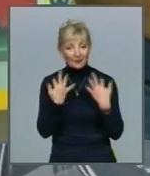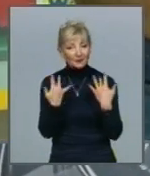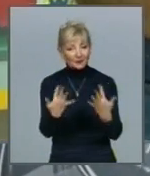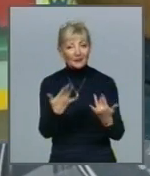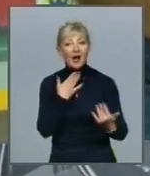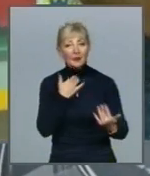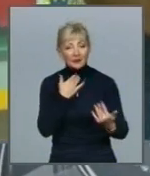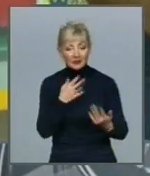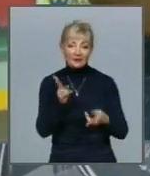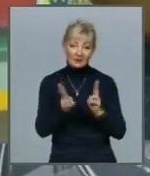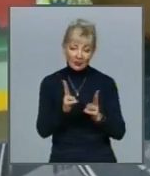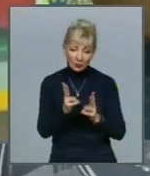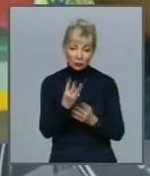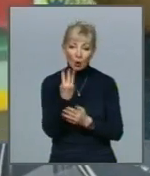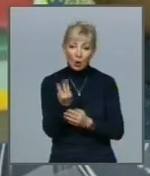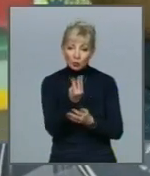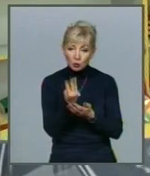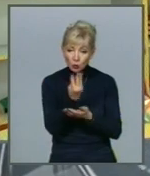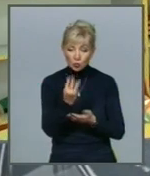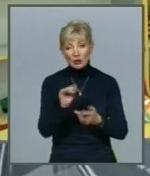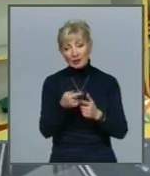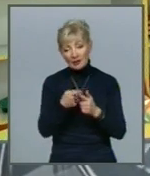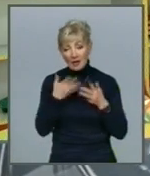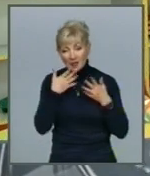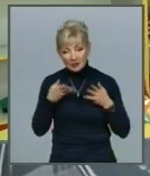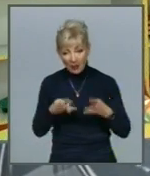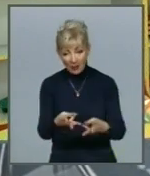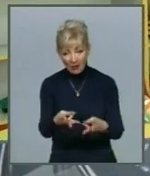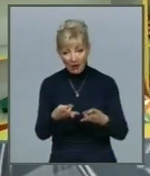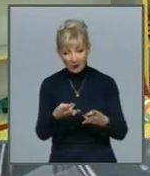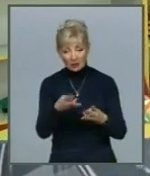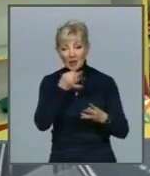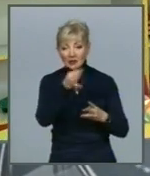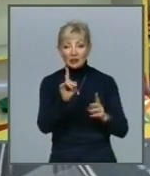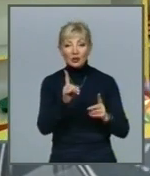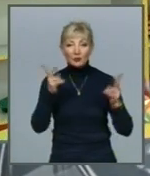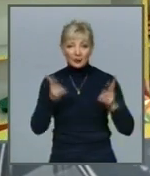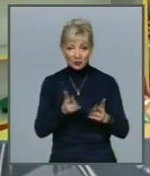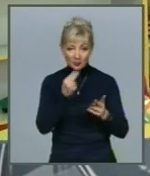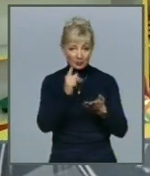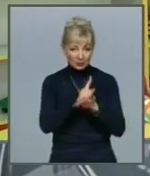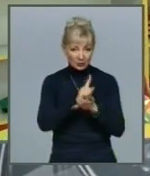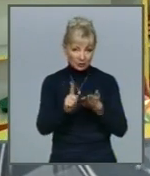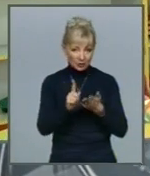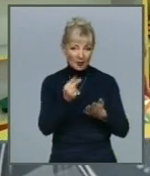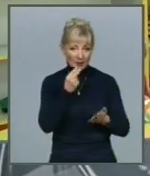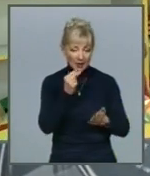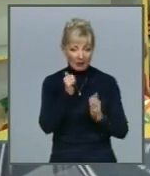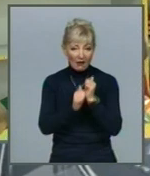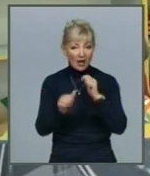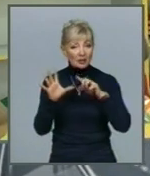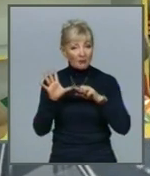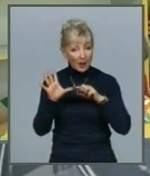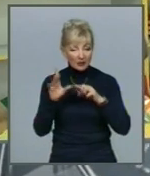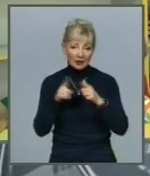відварюють, тушкують або запікають Сказати, що потребує дієтичного харчування кожна п'ята або десятка